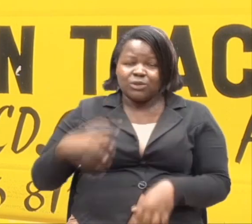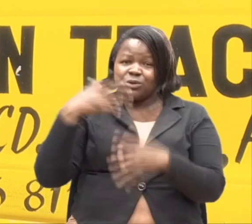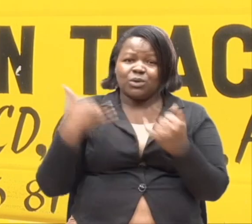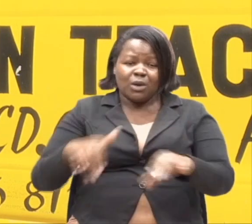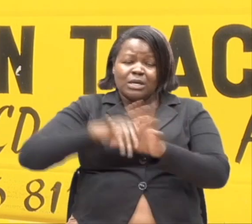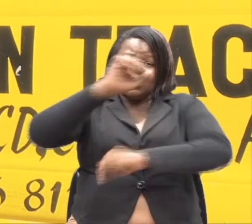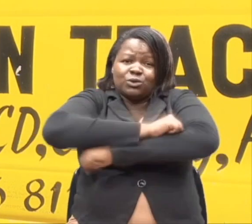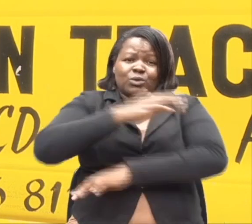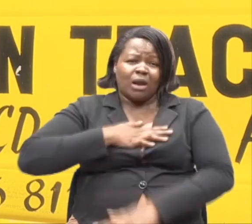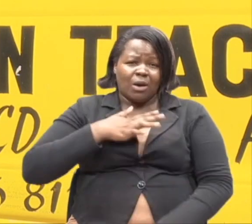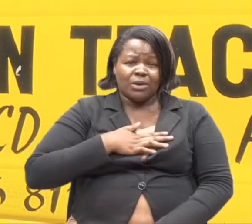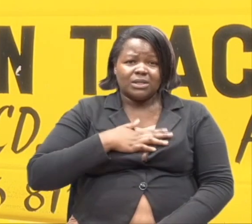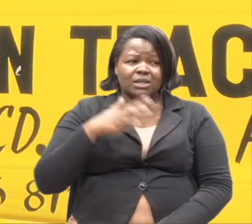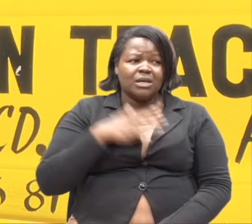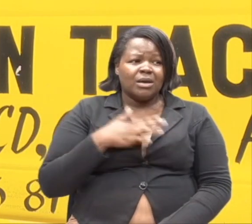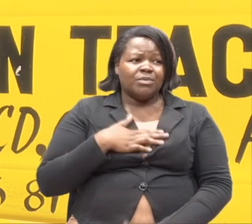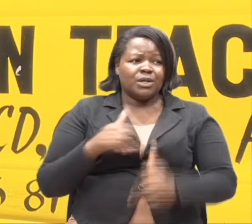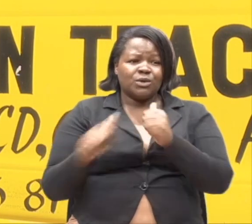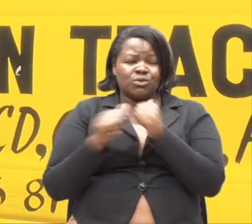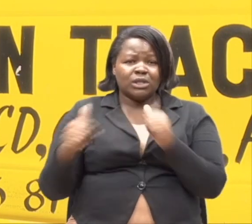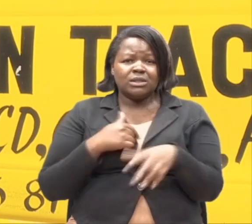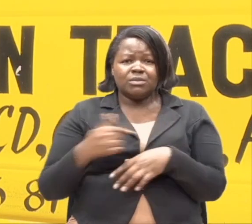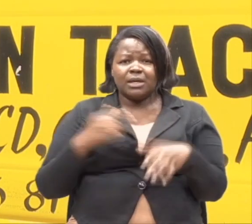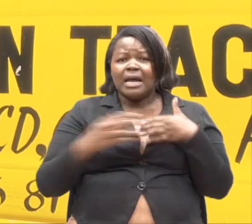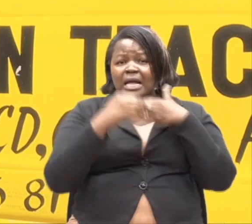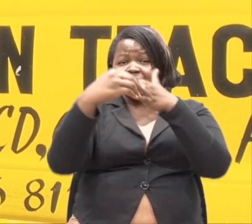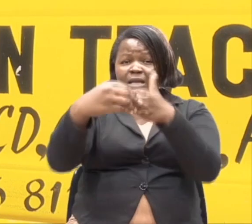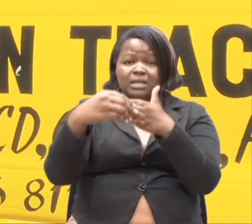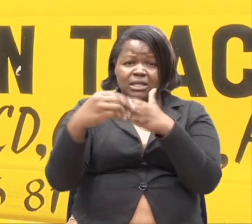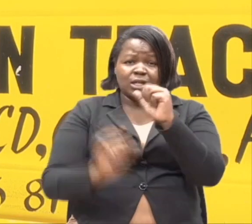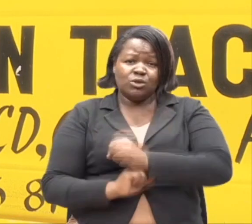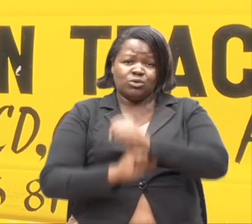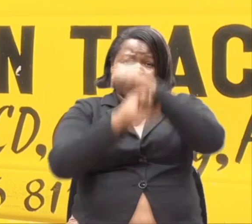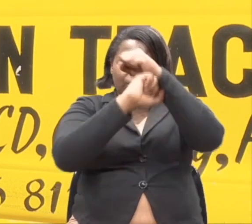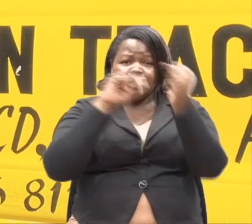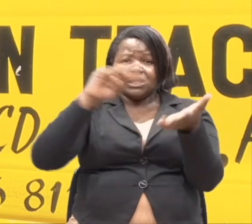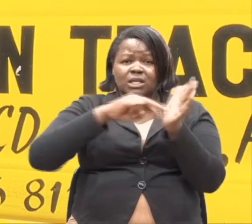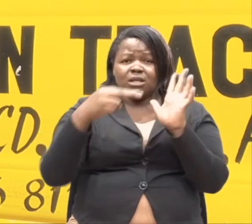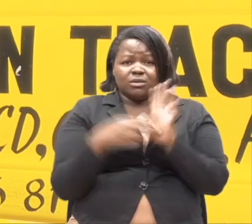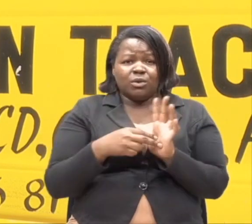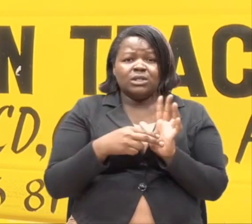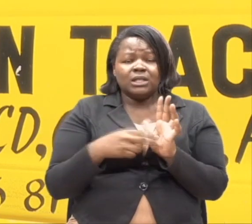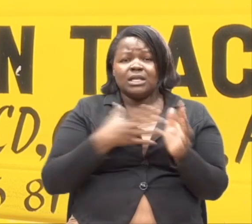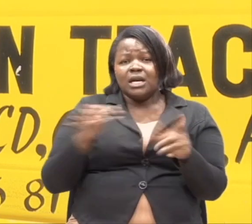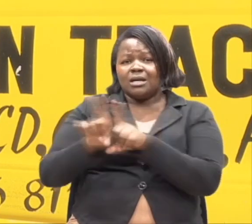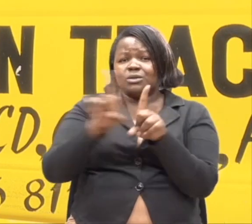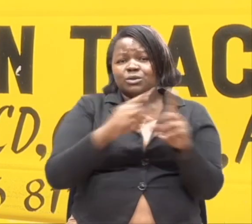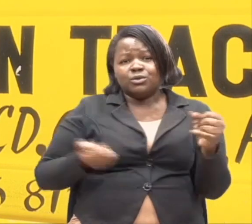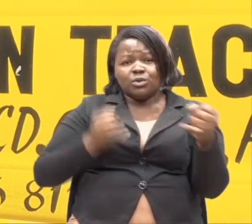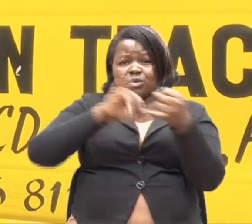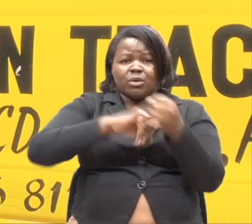katika shule hii. Ambayo mimi ni kukatika mustari wambere kusupport njozi hii. Pia na ya muke wangu ambaye